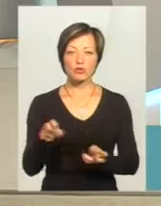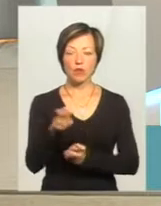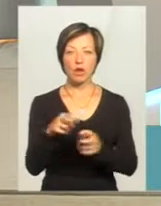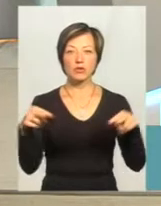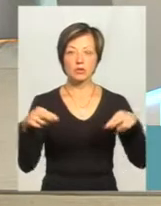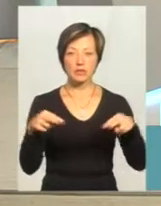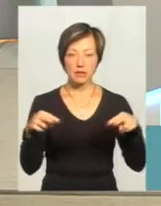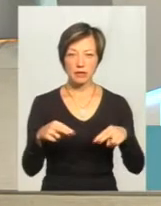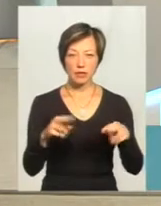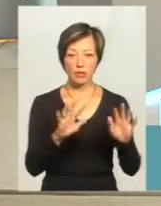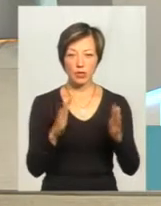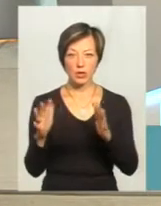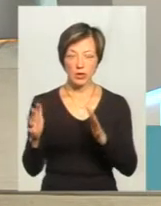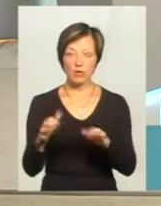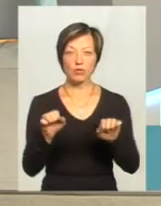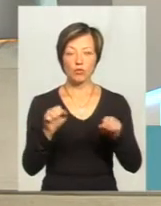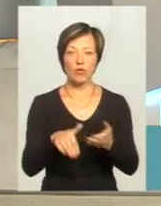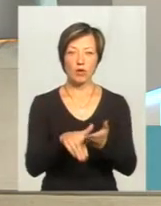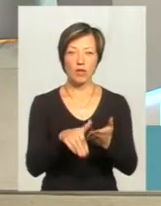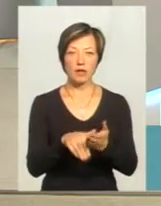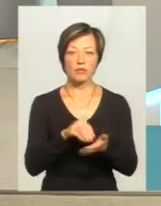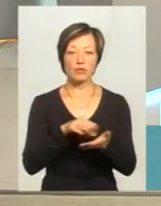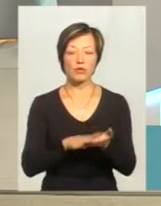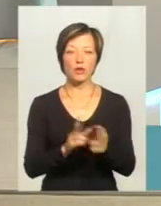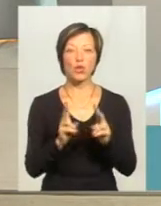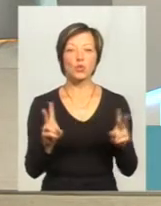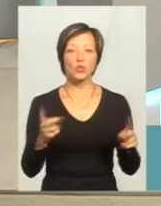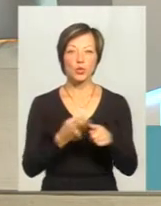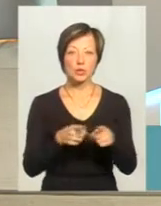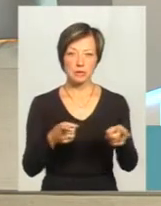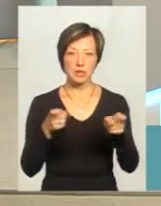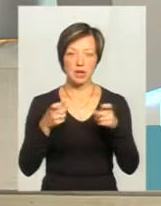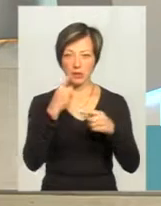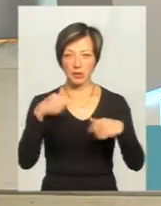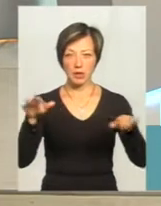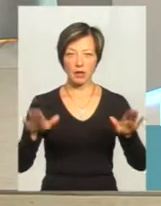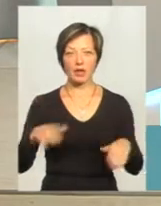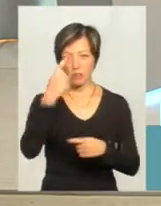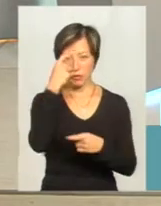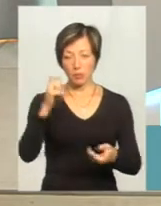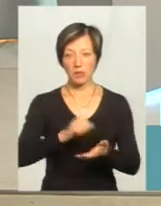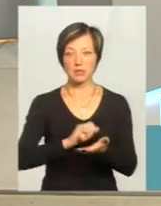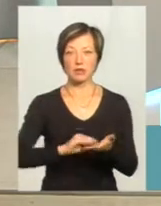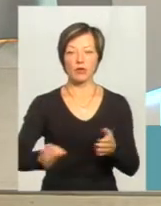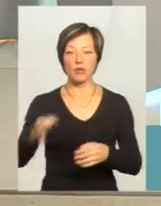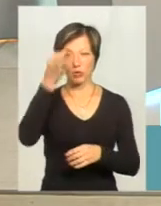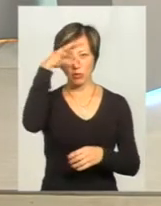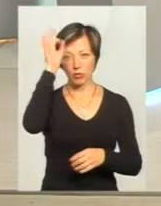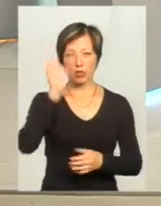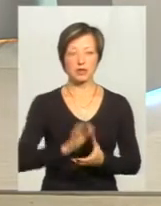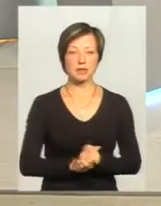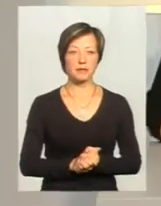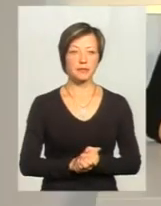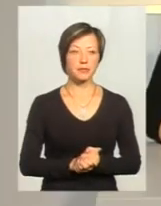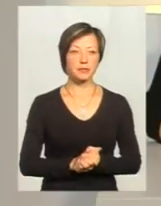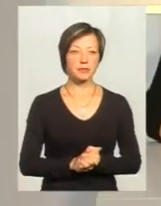очевидців та свідків, які б допомогли встановити, хто саме підстрелив цих птахів. Про це повідомила прес-секретар обласної поліції Інна